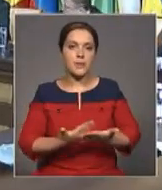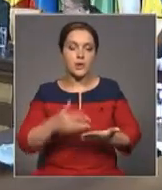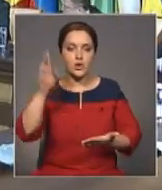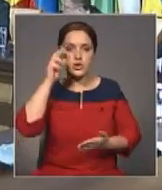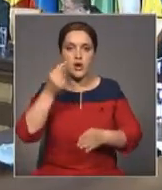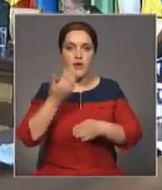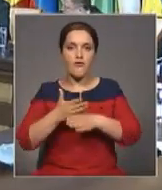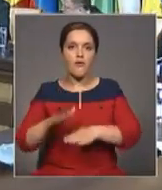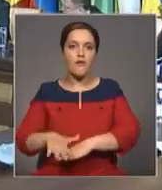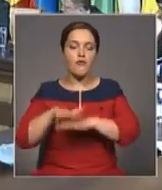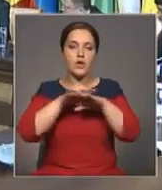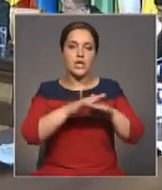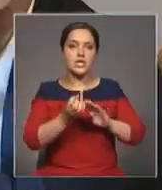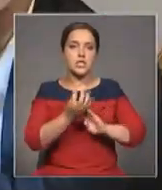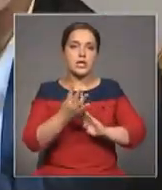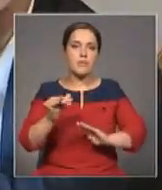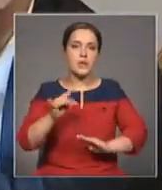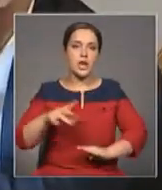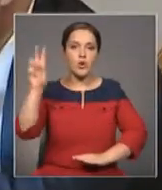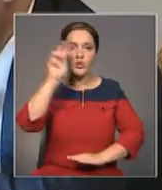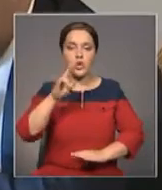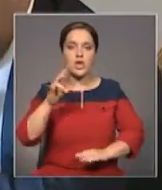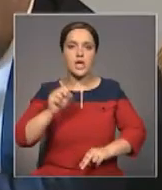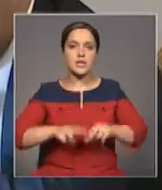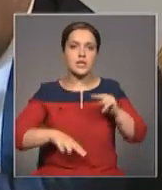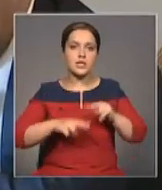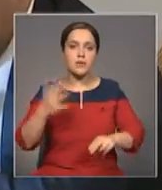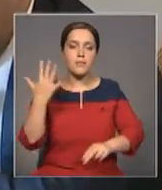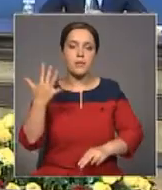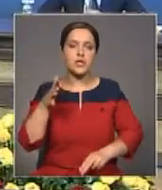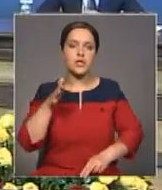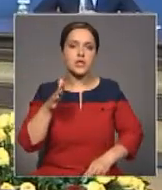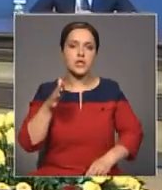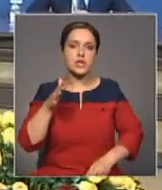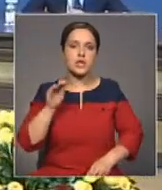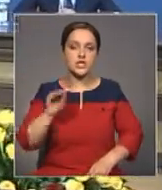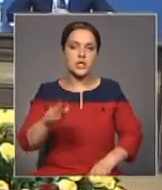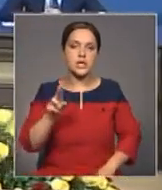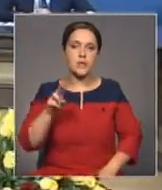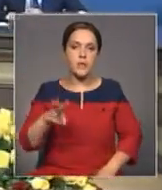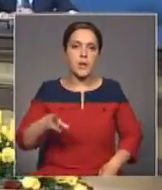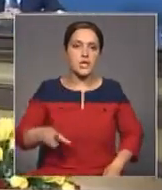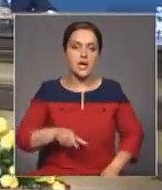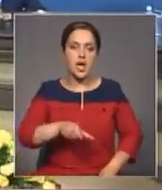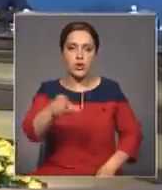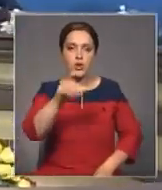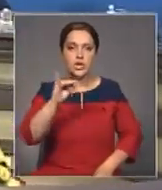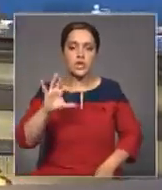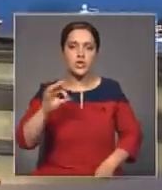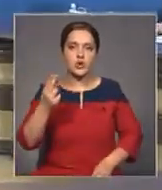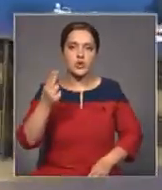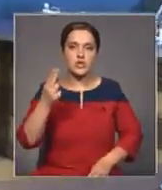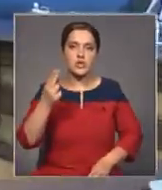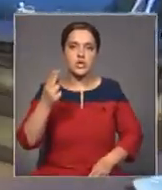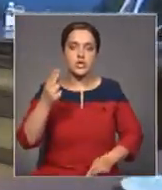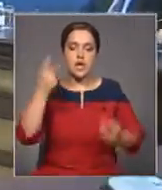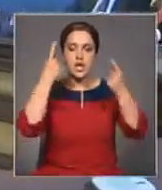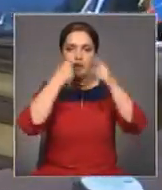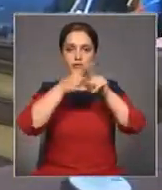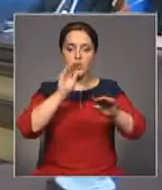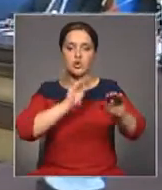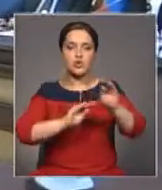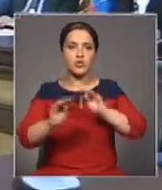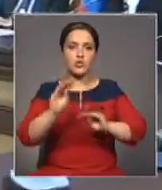государством выделено 14 миллиардов долларов на строительство 5000 километров дорог и объектов социальной инфраструктуры.